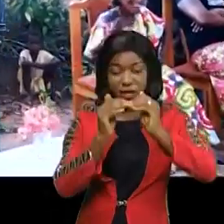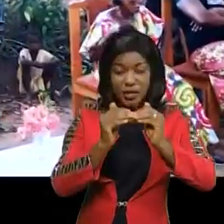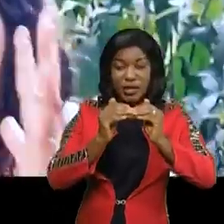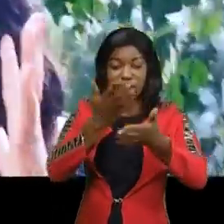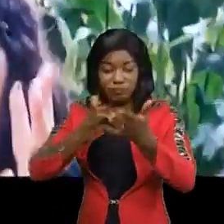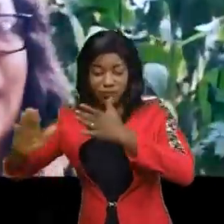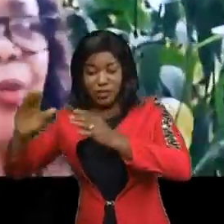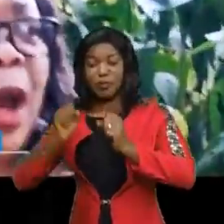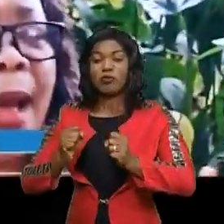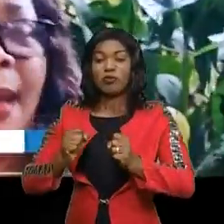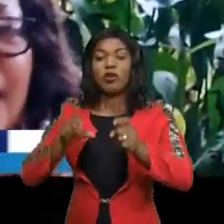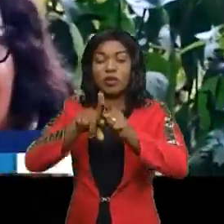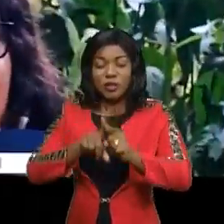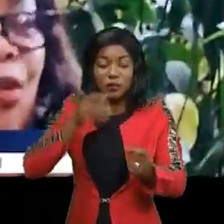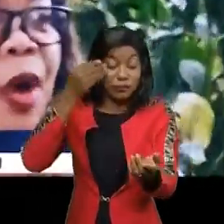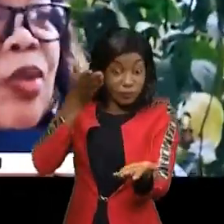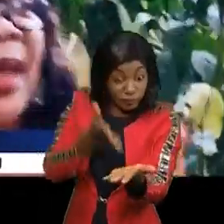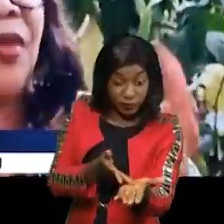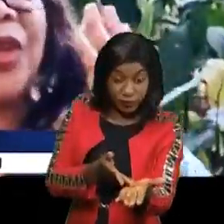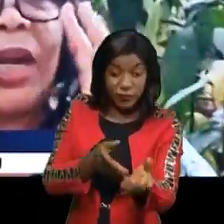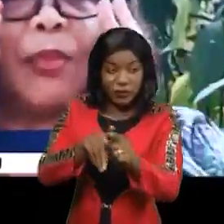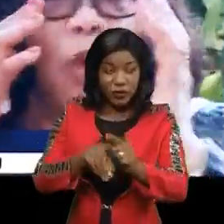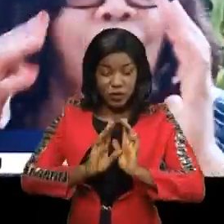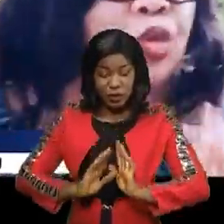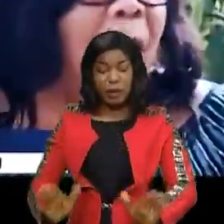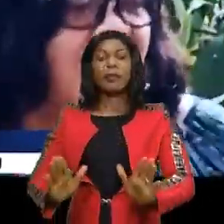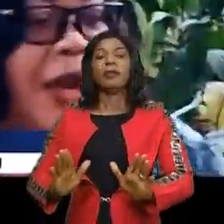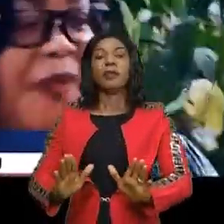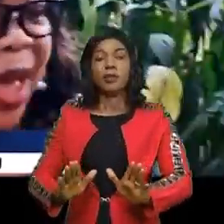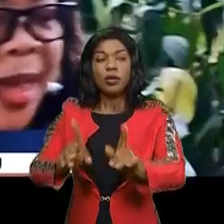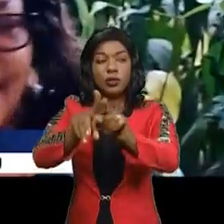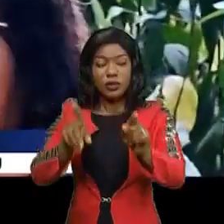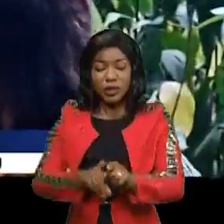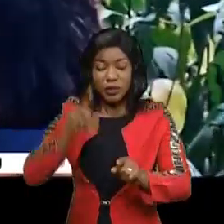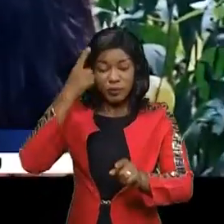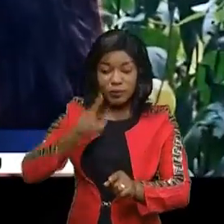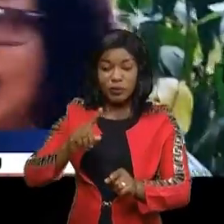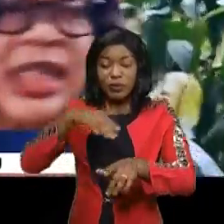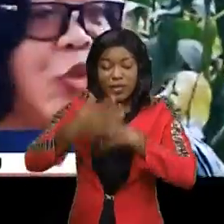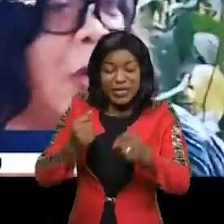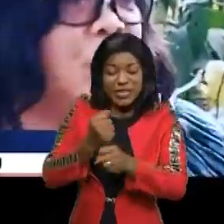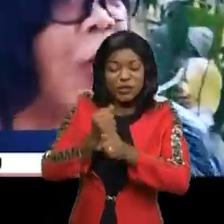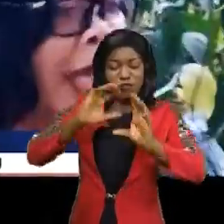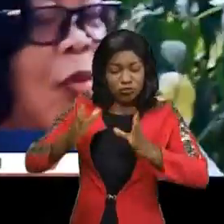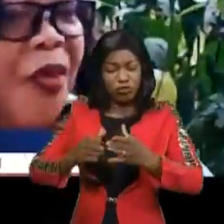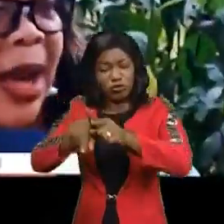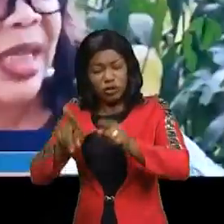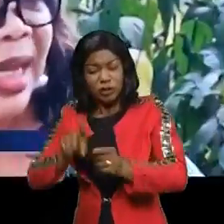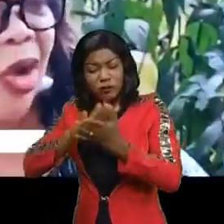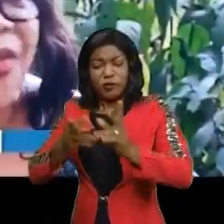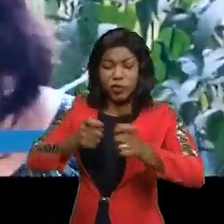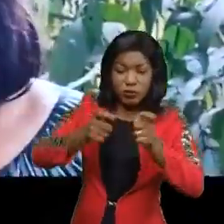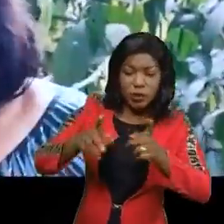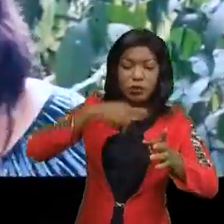Les femmes ont prouvé leurs compétences. Aujourd'hui, elles sont capables d'assumer tous les postes. Au sein de l